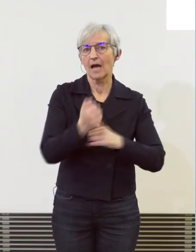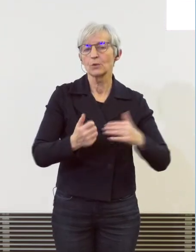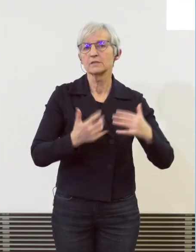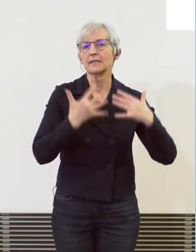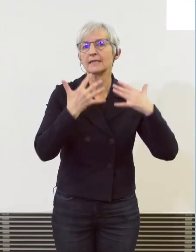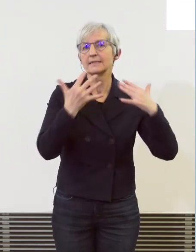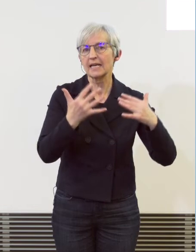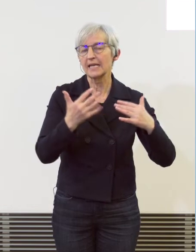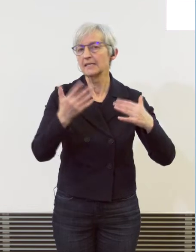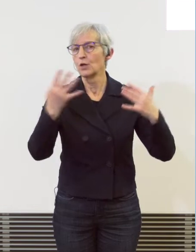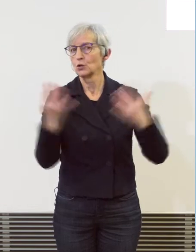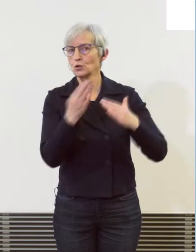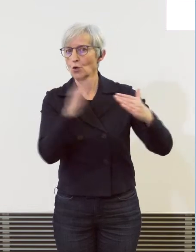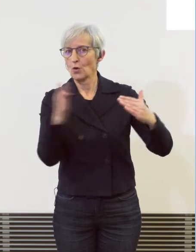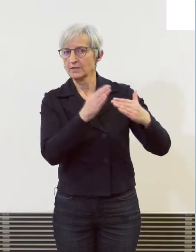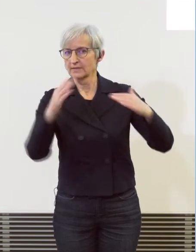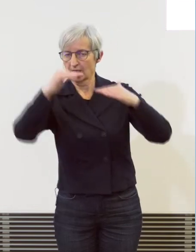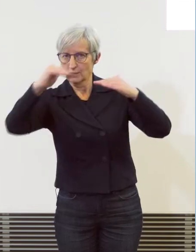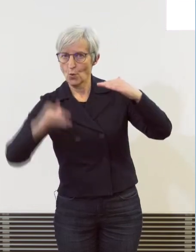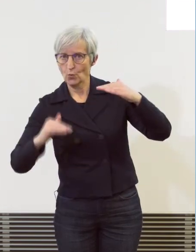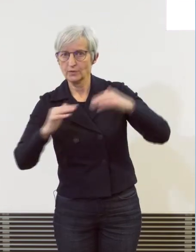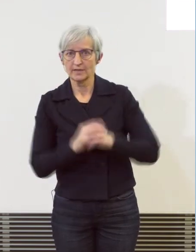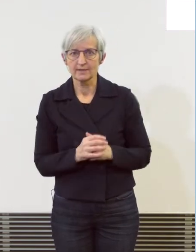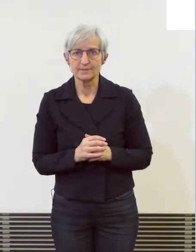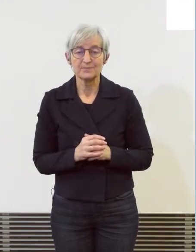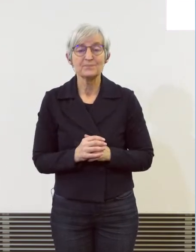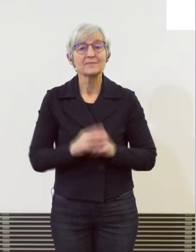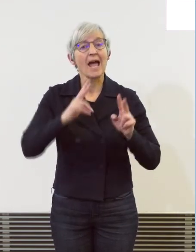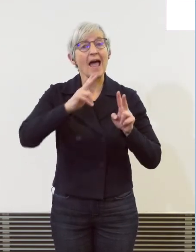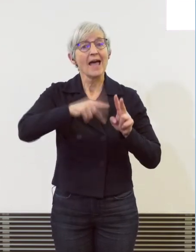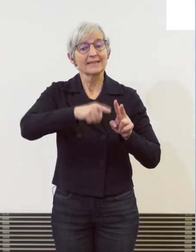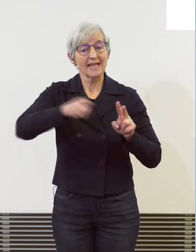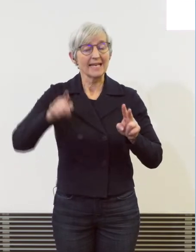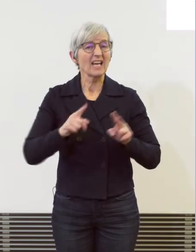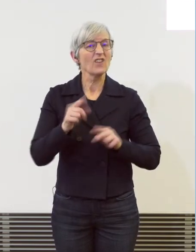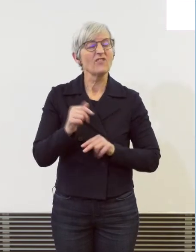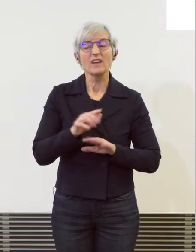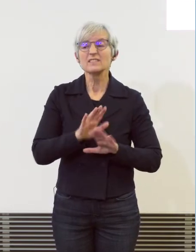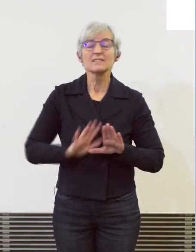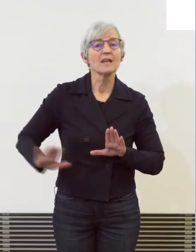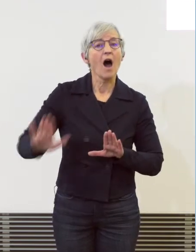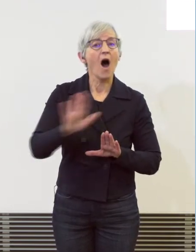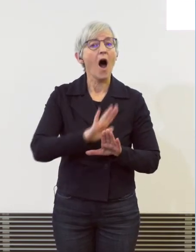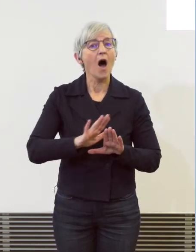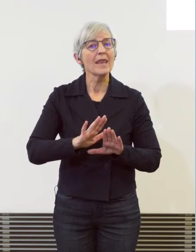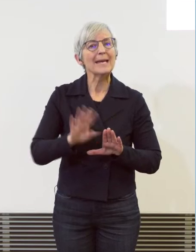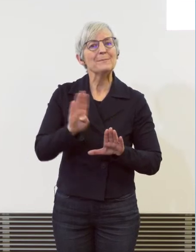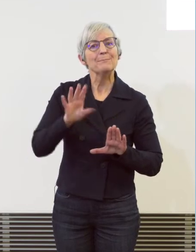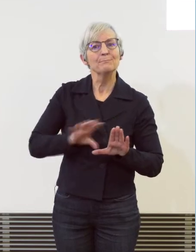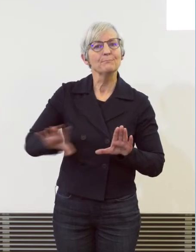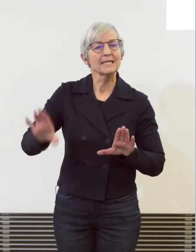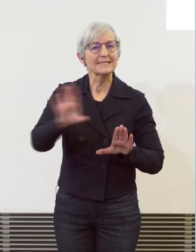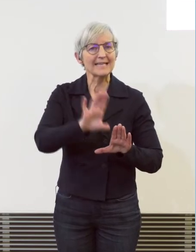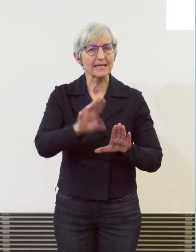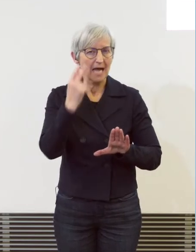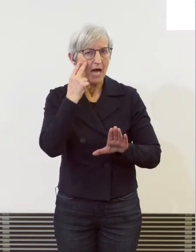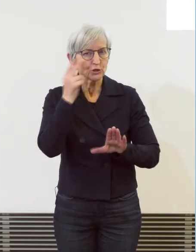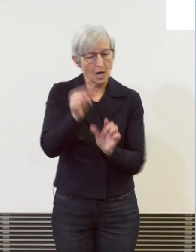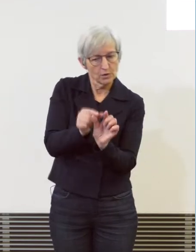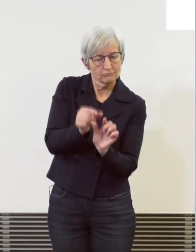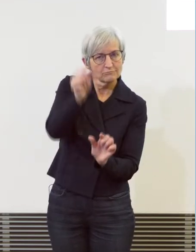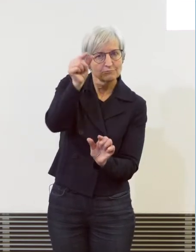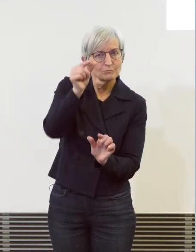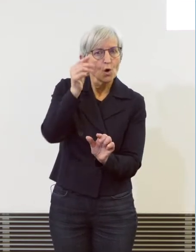Eine Zunahme der Delikte zeigt sich in praktisch allen Bezirken des Kantons. Sie sehen hier die dunkleren Balken, die die